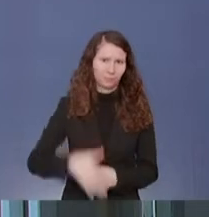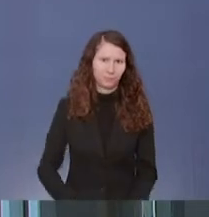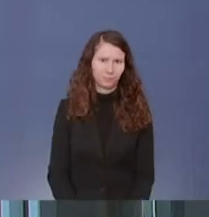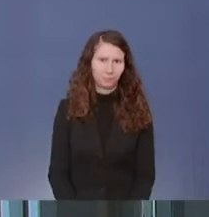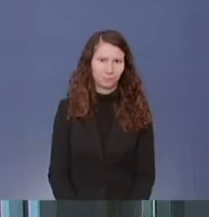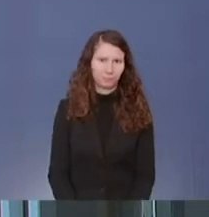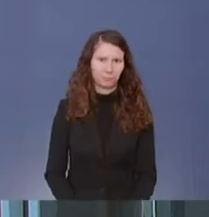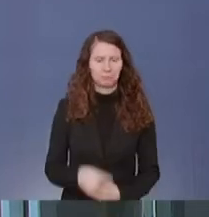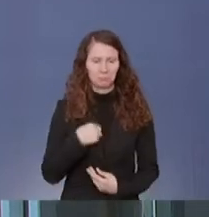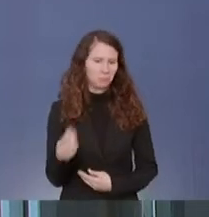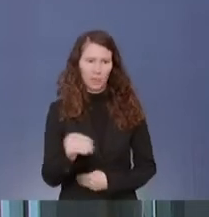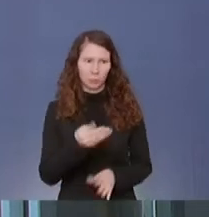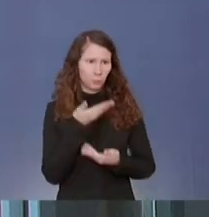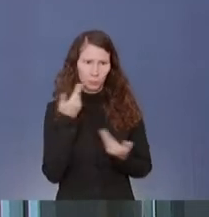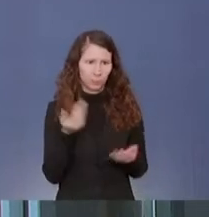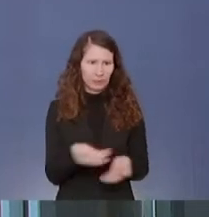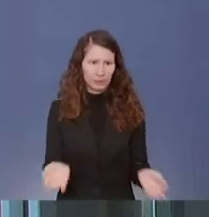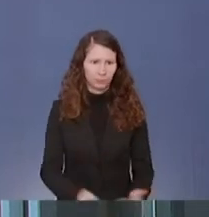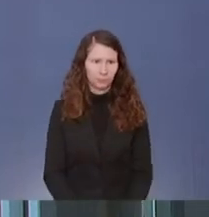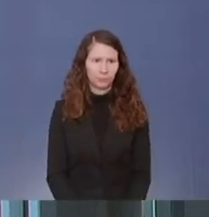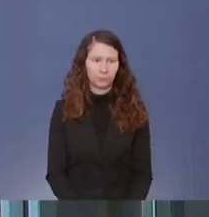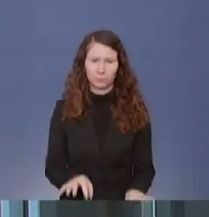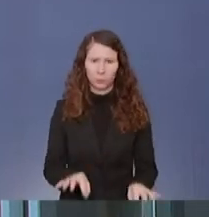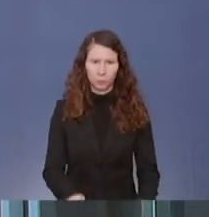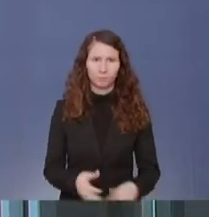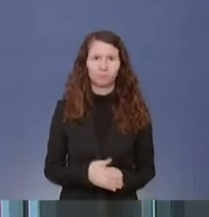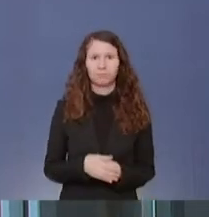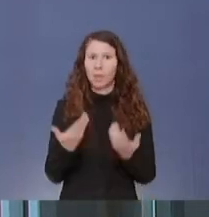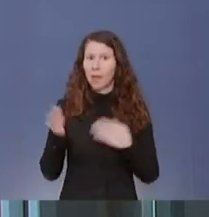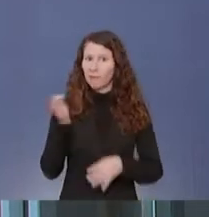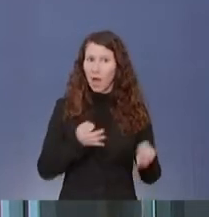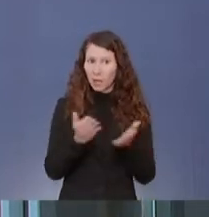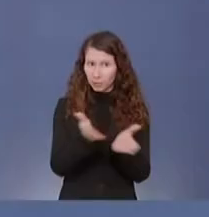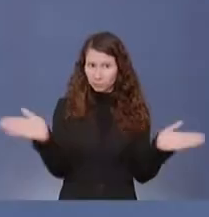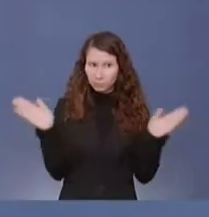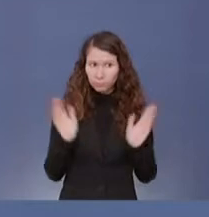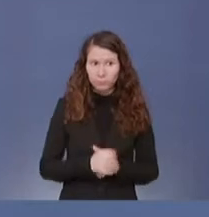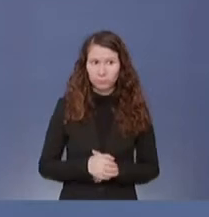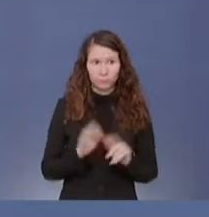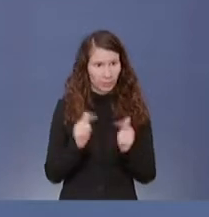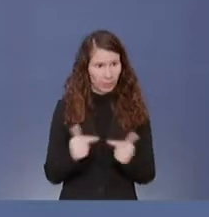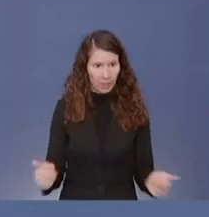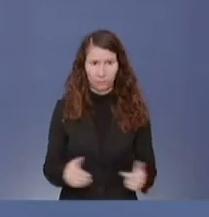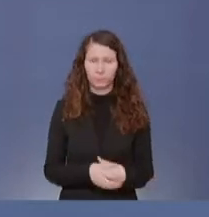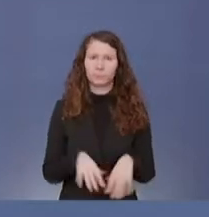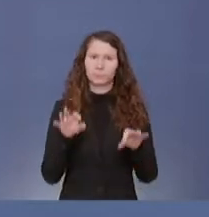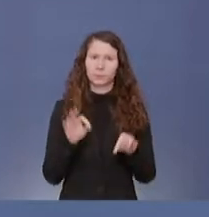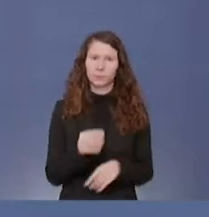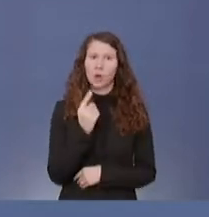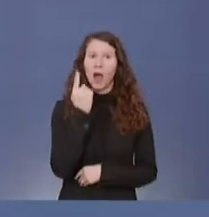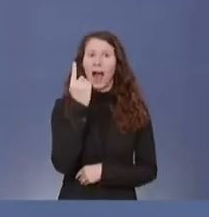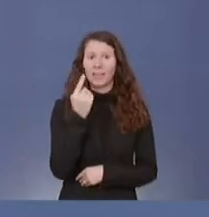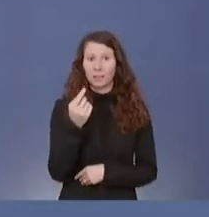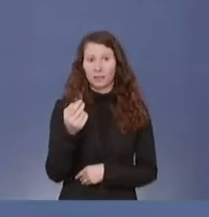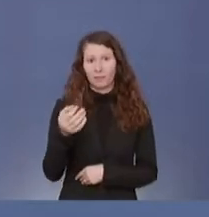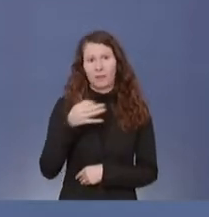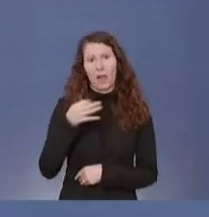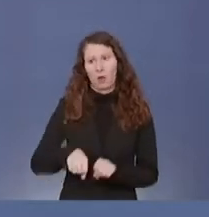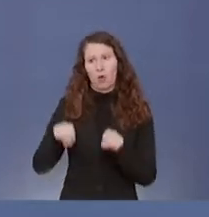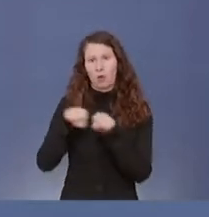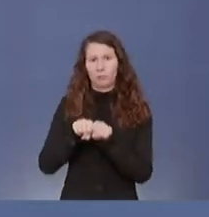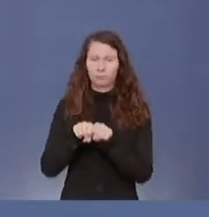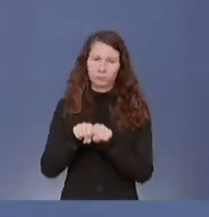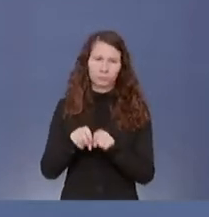Dem habe ich nichts hinzuzufügen. Gut. Gibt es weitere Fragen dazu? Das sehe ich auch nicht. Dann habe ich noch eine Frage hier online, und zwar